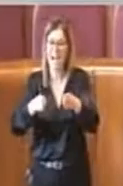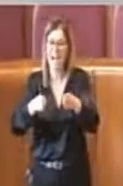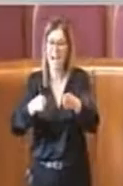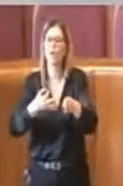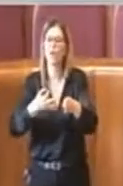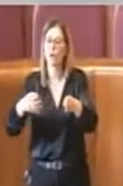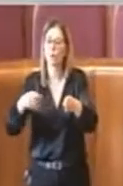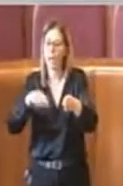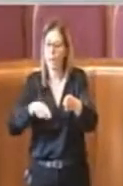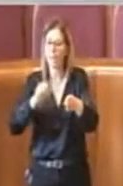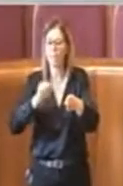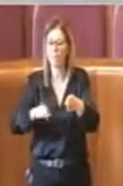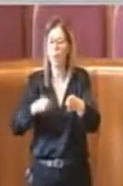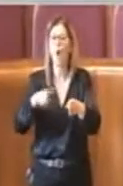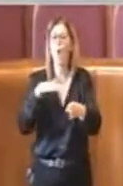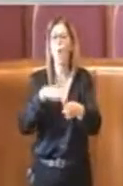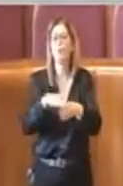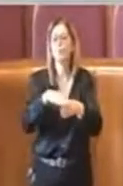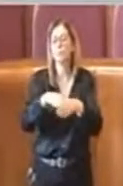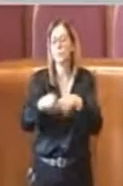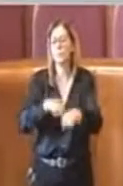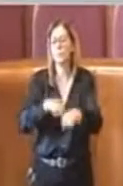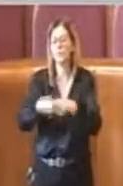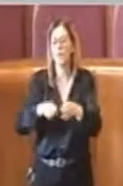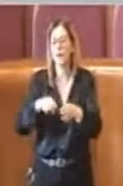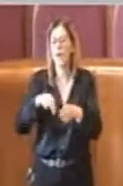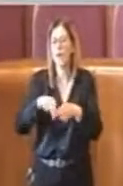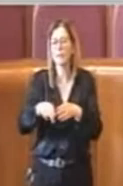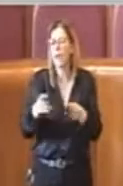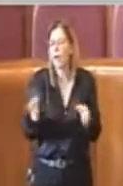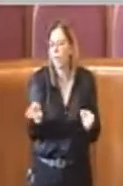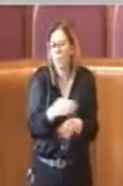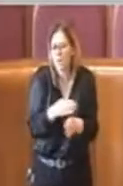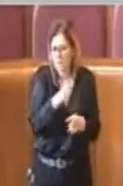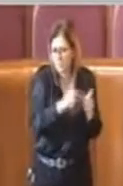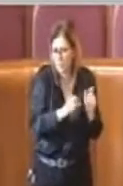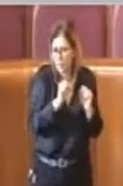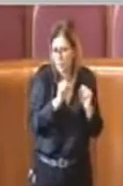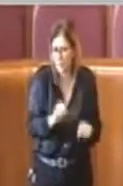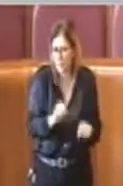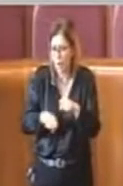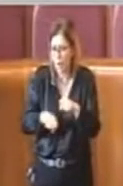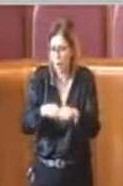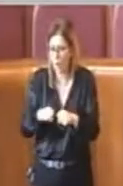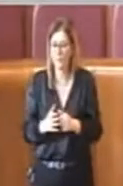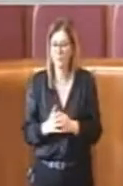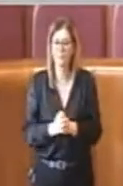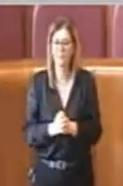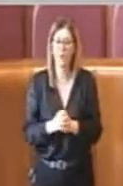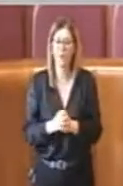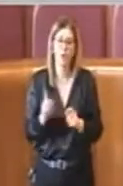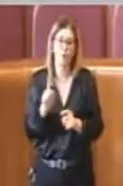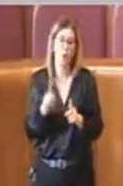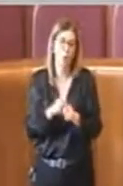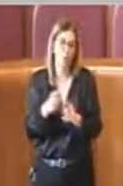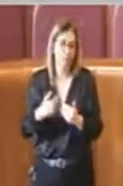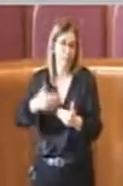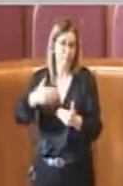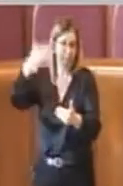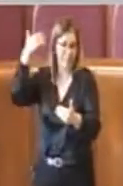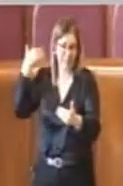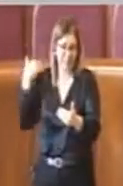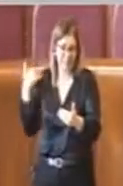utilizzarli negli usi comuni della città e non come purtroppo era successo con le amministrazioni